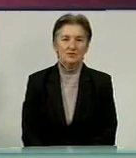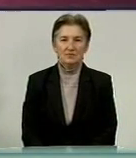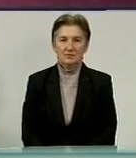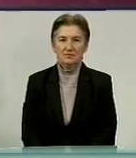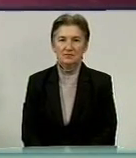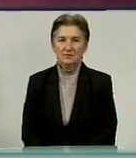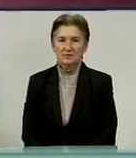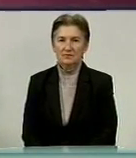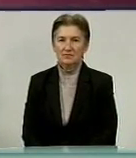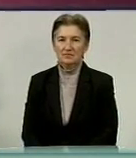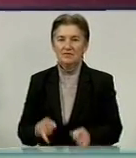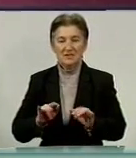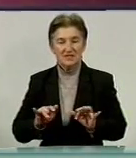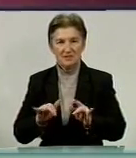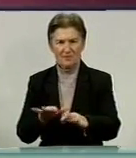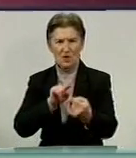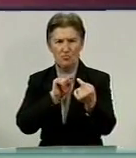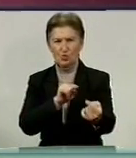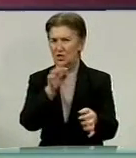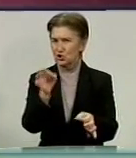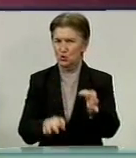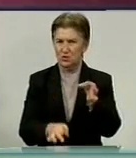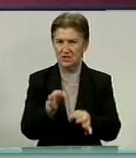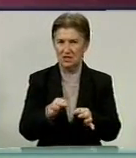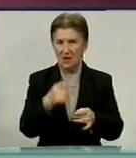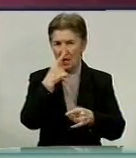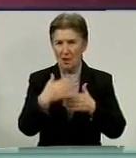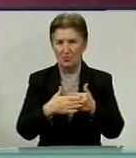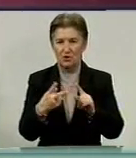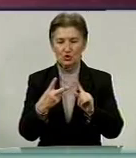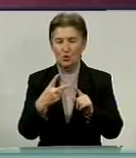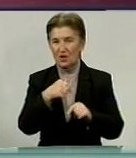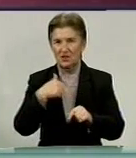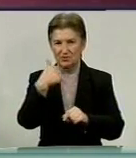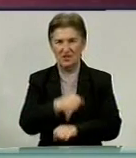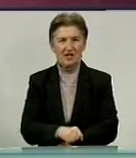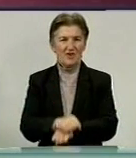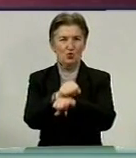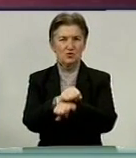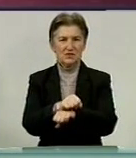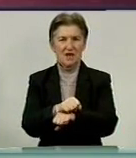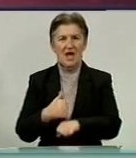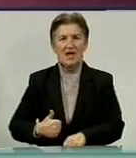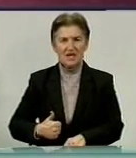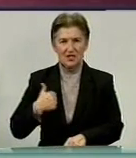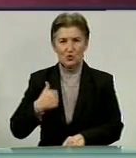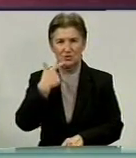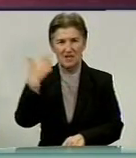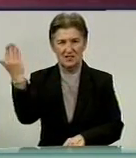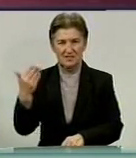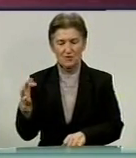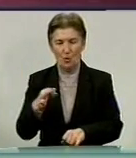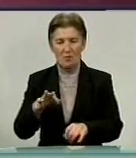Справа проти судді. У Кіровограді напередодні другої річниці Революції Гідності в обласній прокуратурі звітували про стан